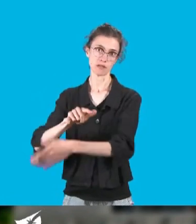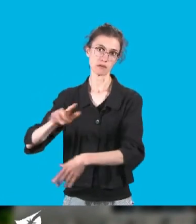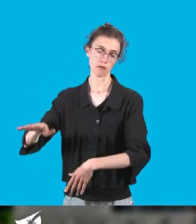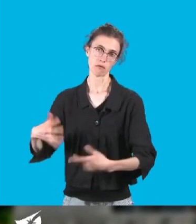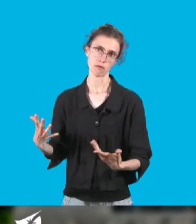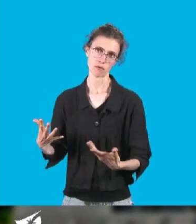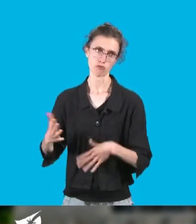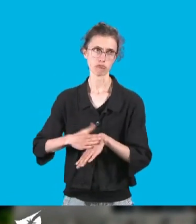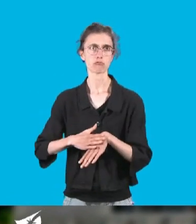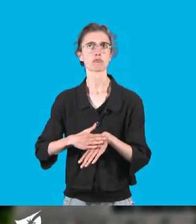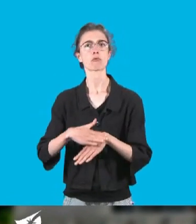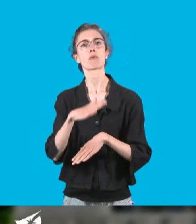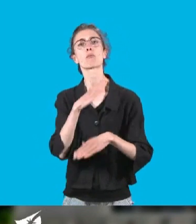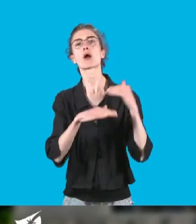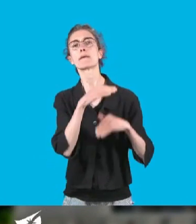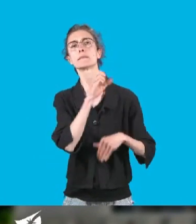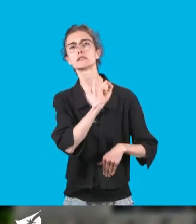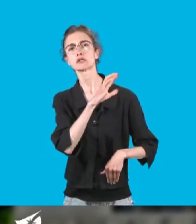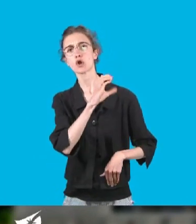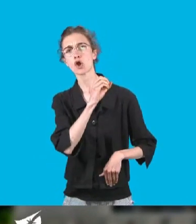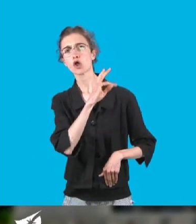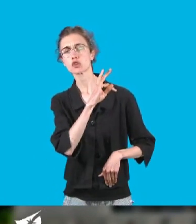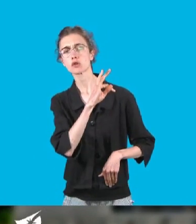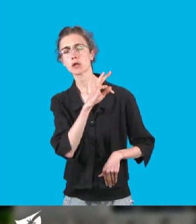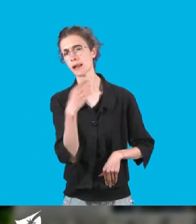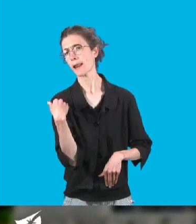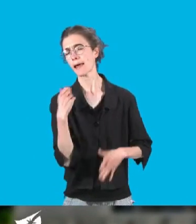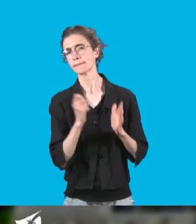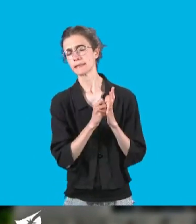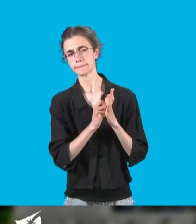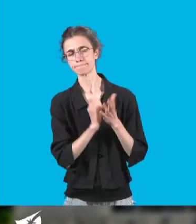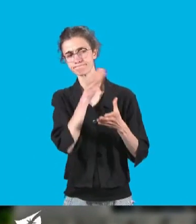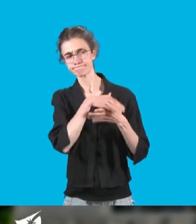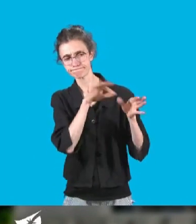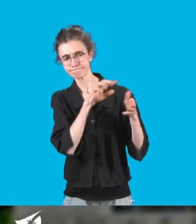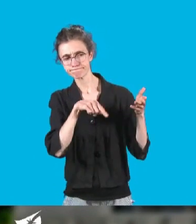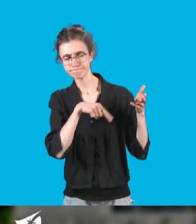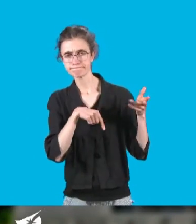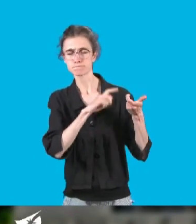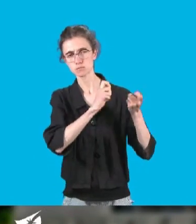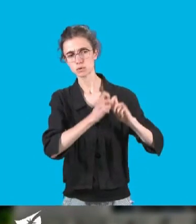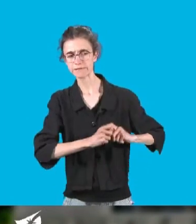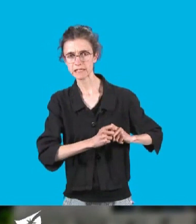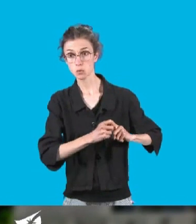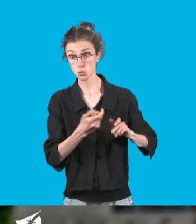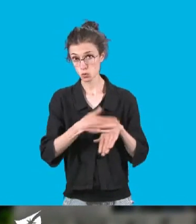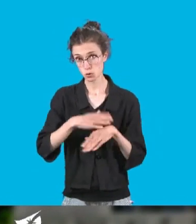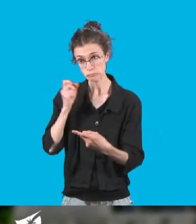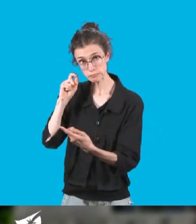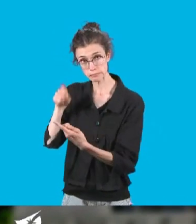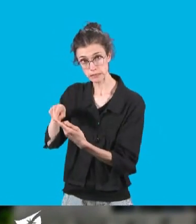révision du SCOT ne semblent pas prendre en compte ce retard. La cohérence territoriale et la